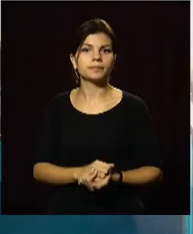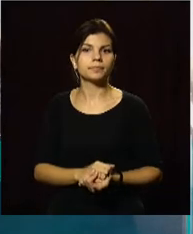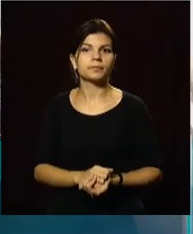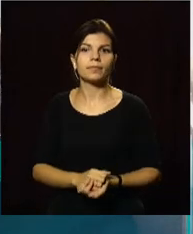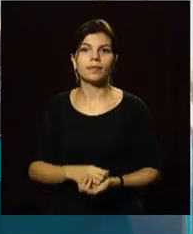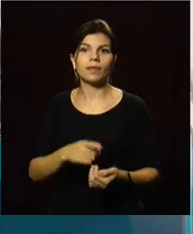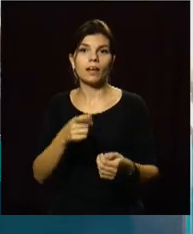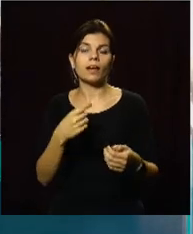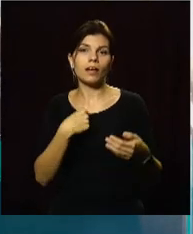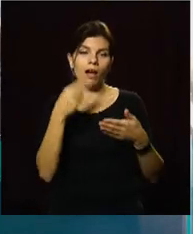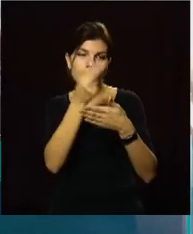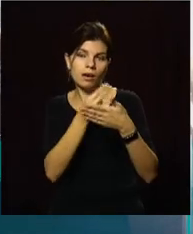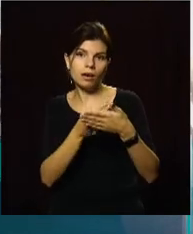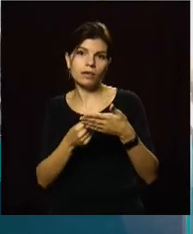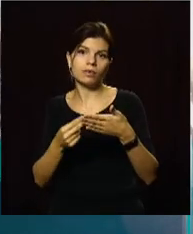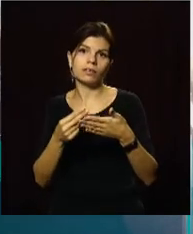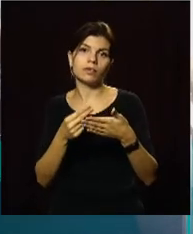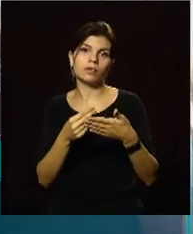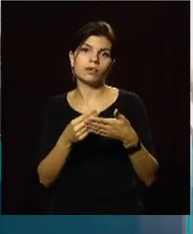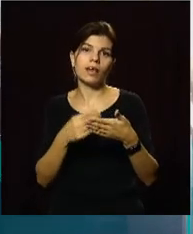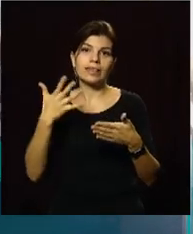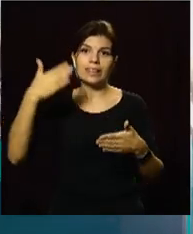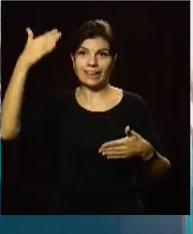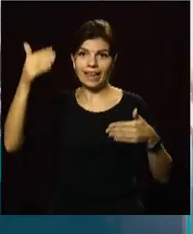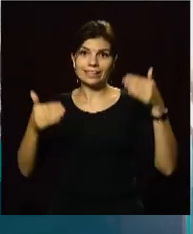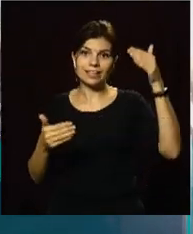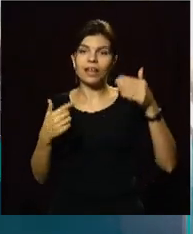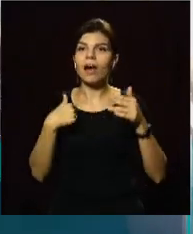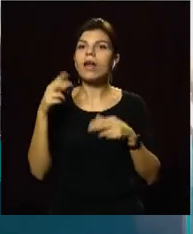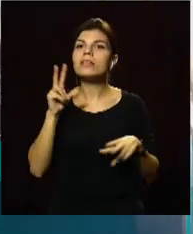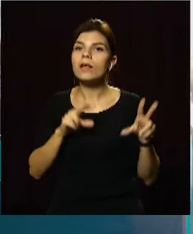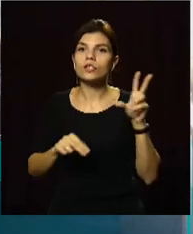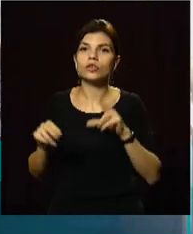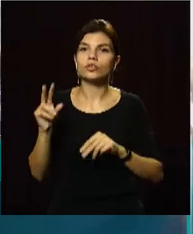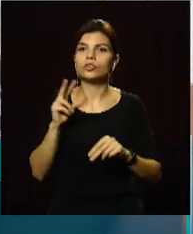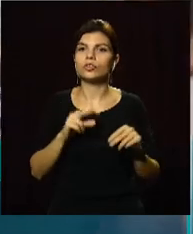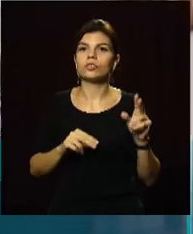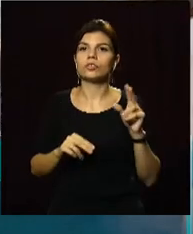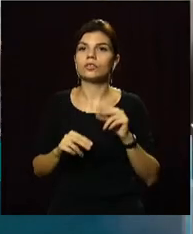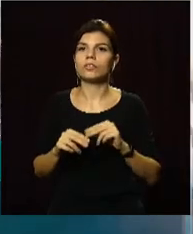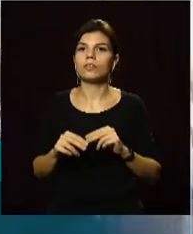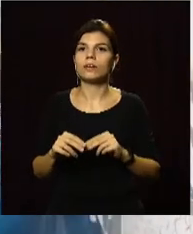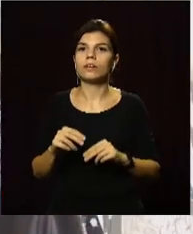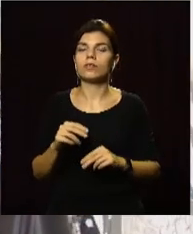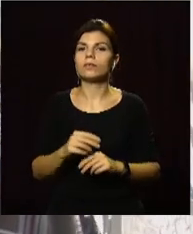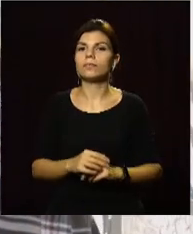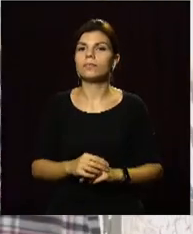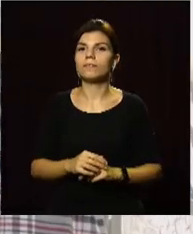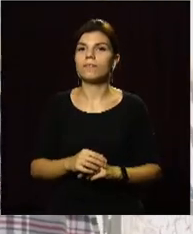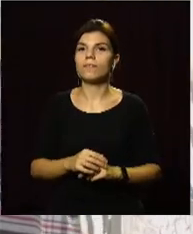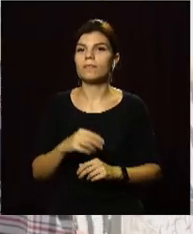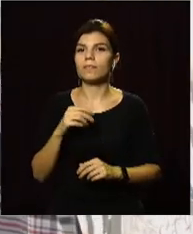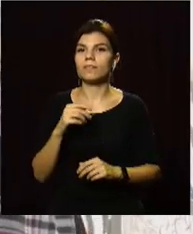В принципі, я це прописую у своїх текстах, які виписую на стіні, на одежде, на холстах.